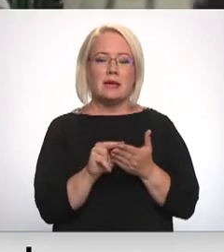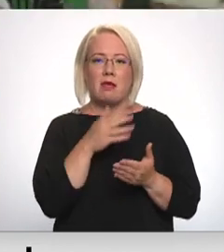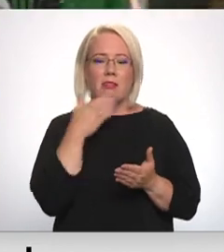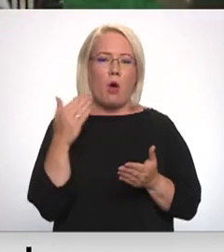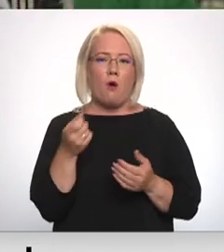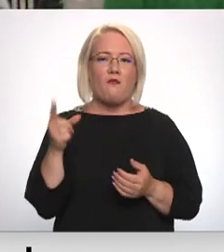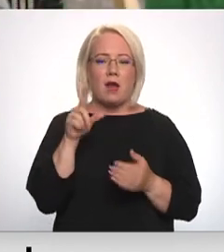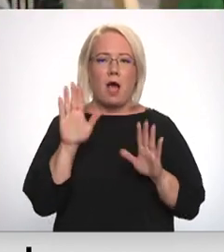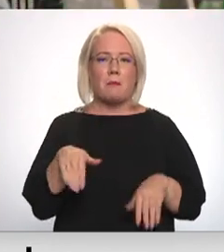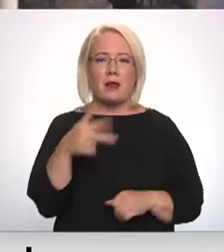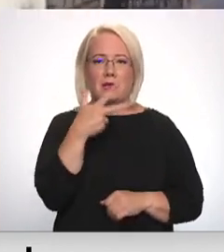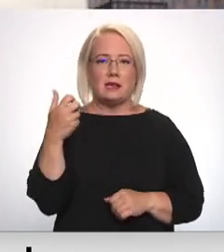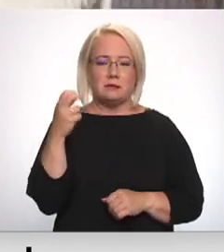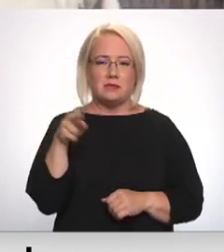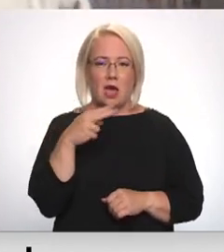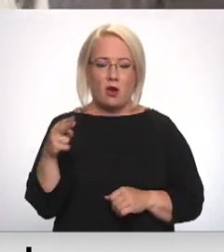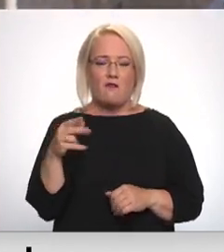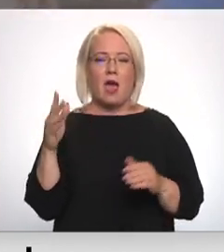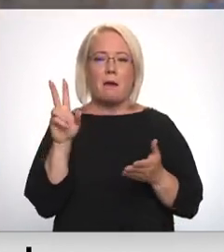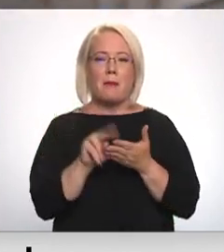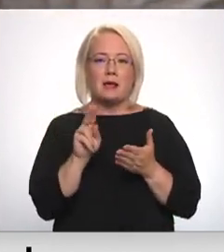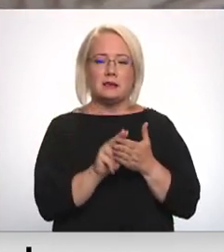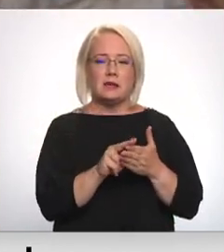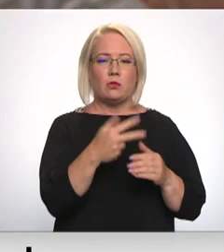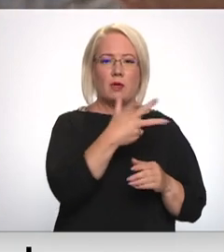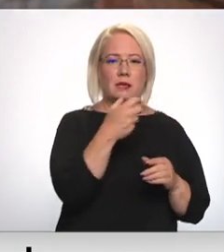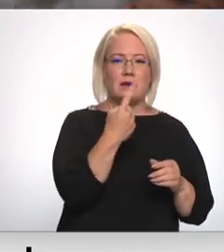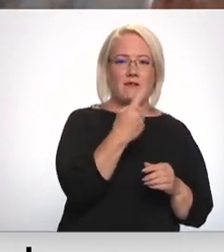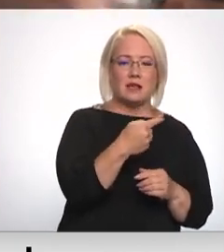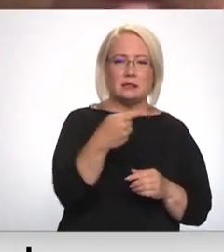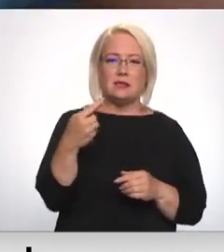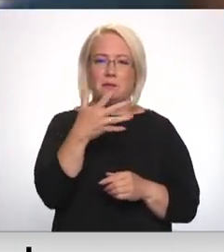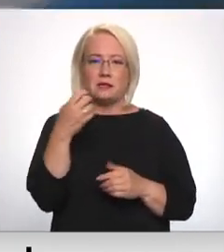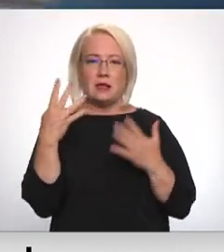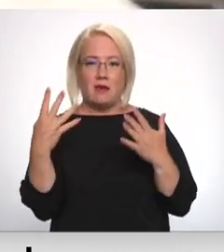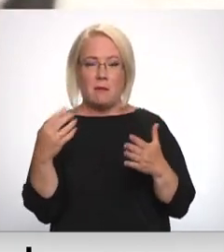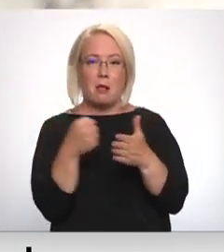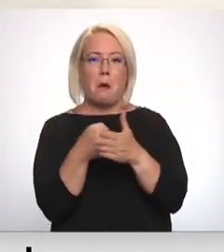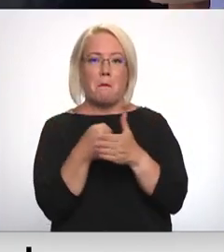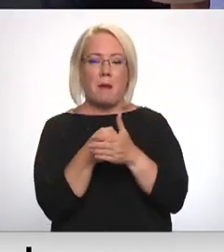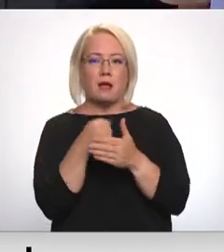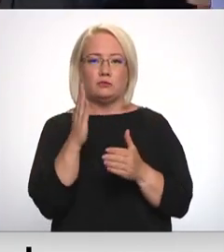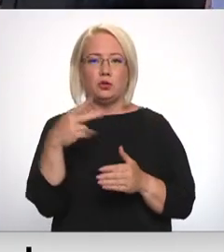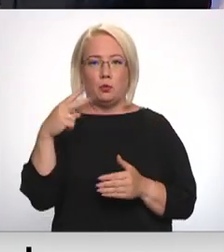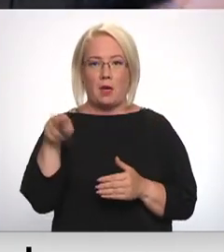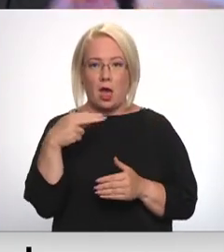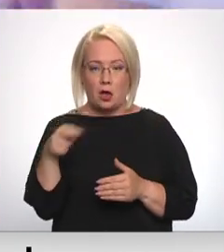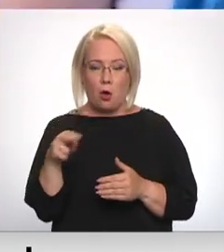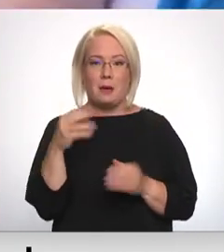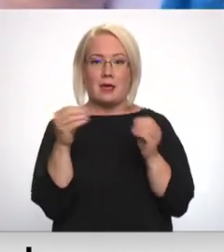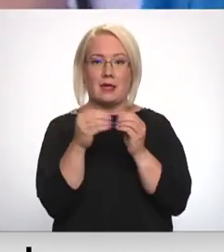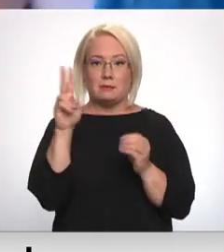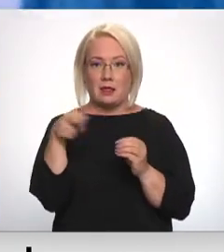eiro mēnesī, ja pensija robežās no 301 eiro līdz 509, pēc pabalstu 10 eiro apmēnesī, ja pensija